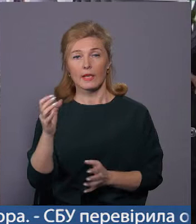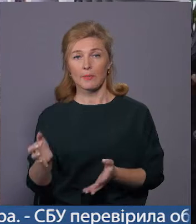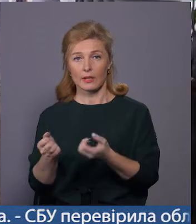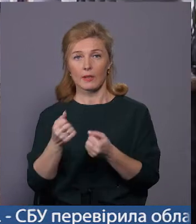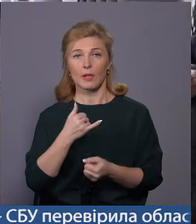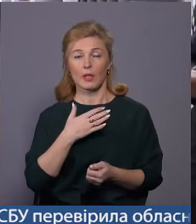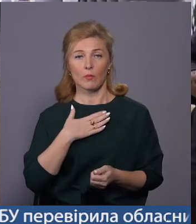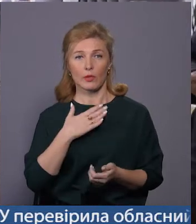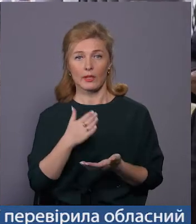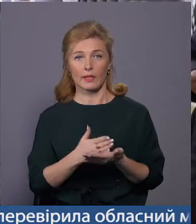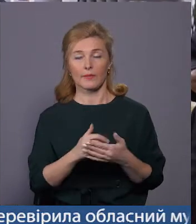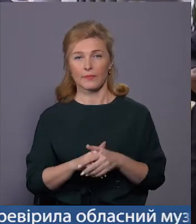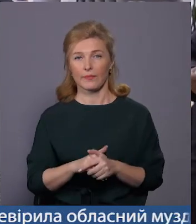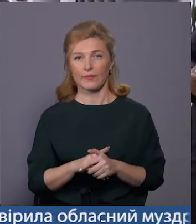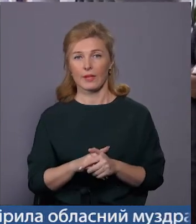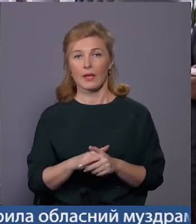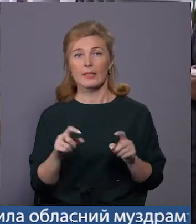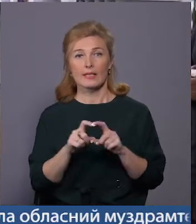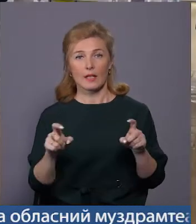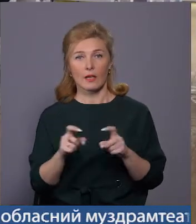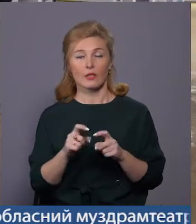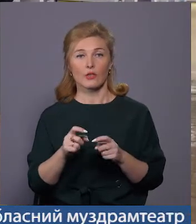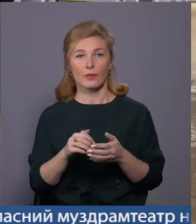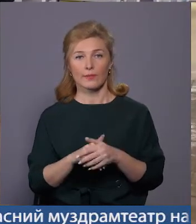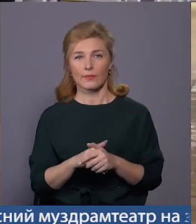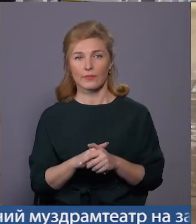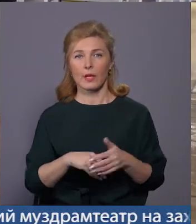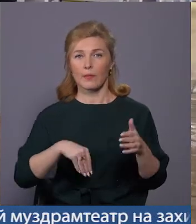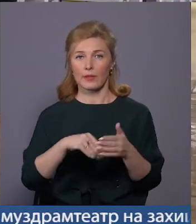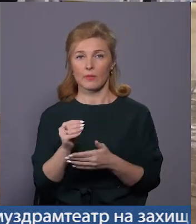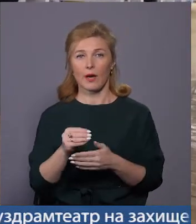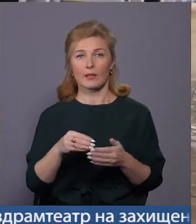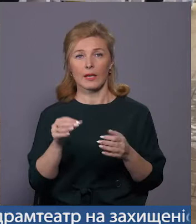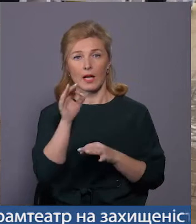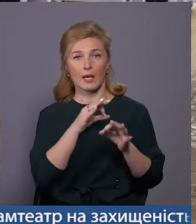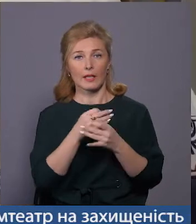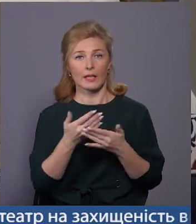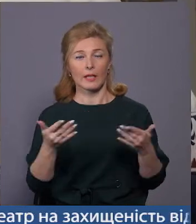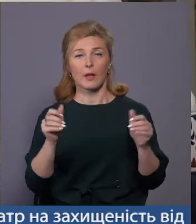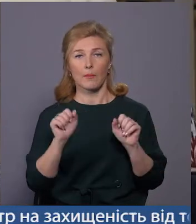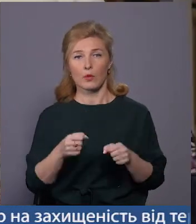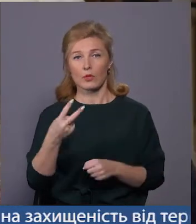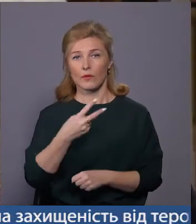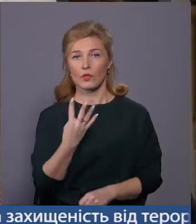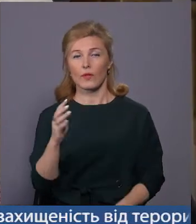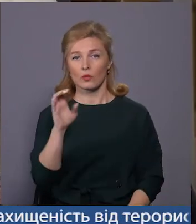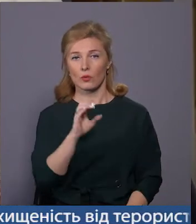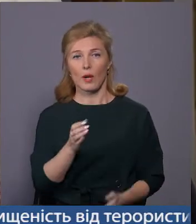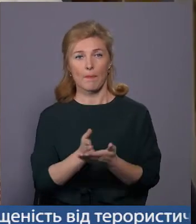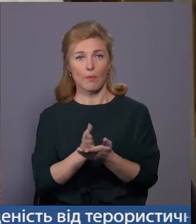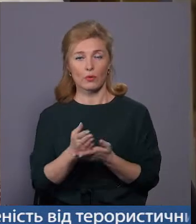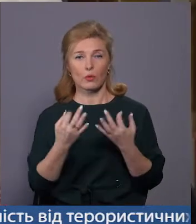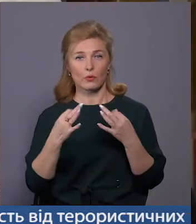моє. Як ти, що все, ні, то буду з карточки знімати далі. Придбати ліки за ковідну тисячу можна з 24 січня. Послуга